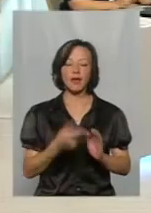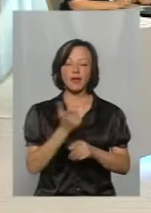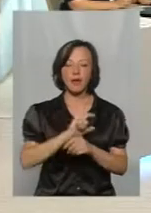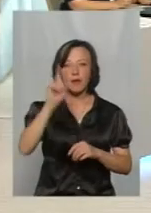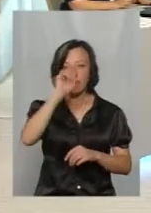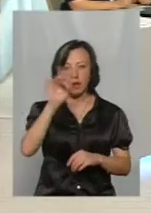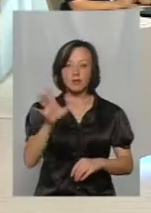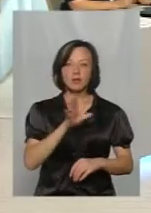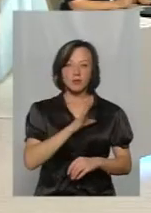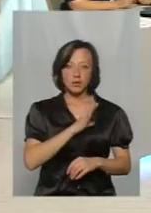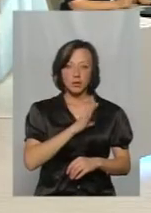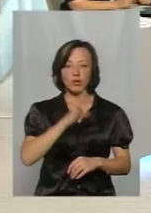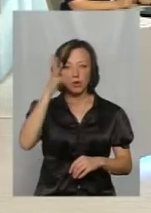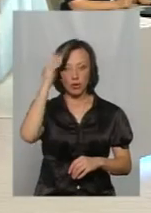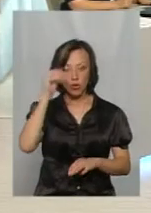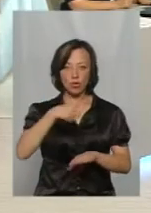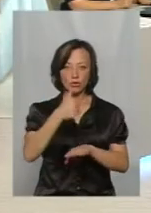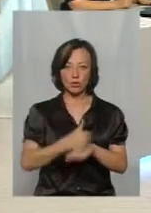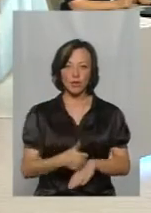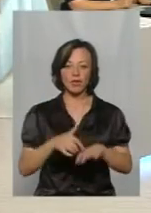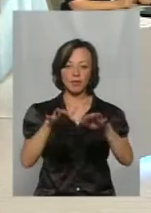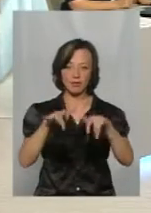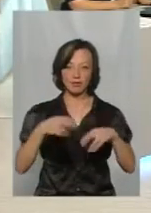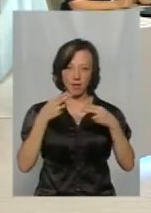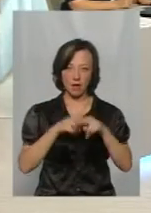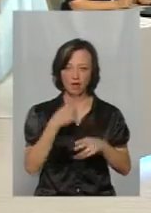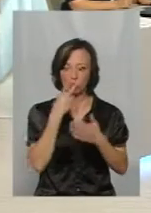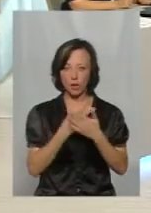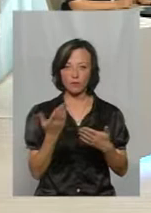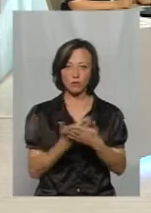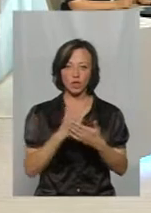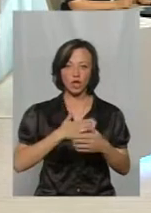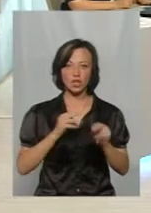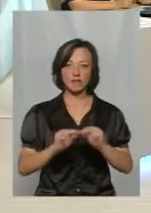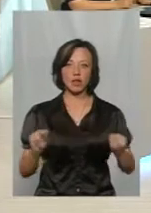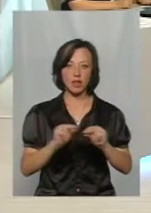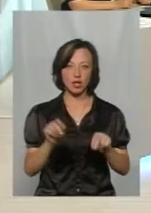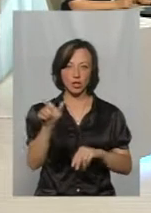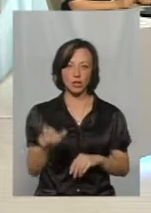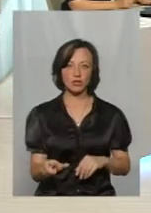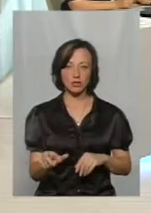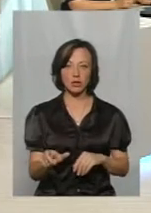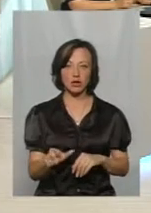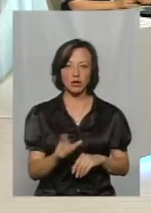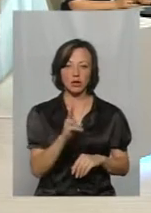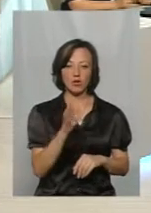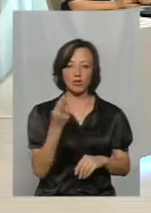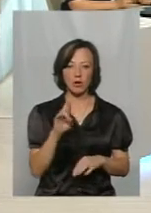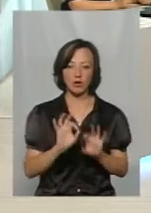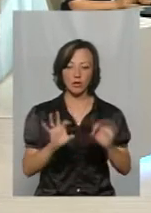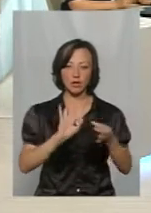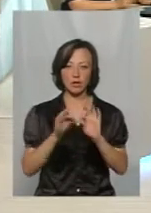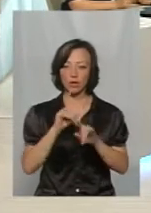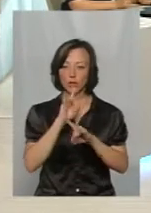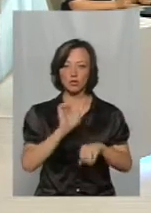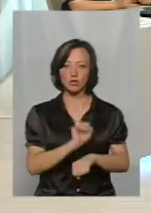Найпопулярніший – основи володіння оргтехнікою. Ви вже в сюжеті бачили, наш викладач Коля розказав це детальніше. Я не